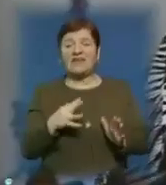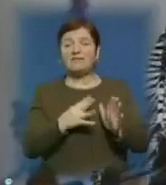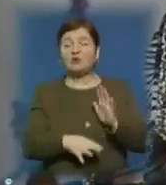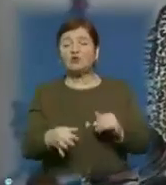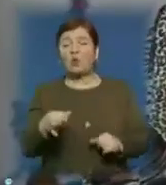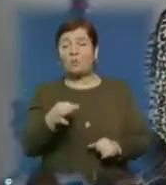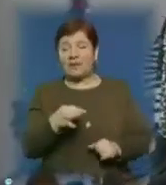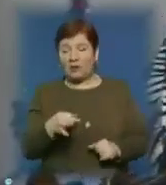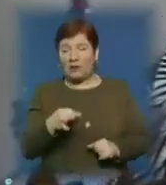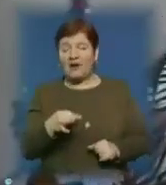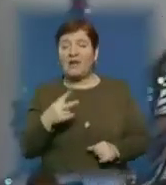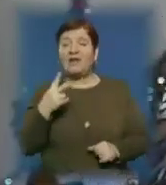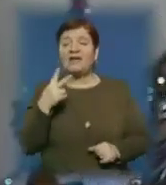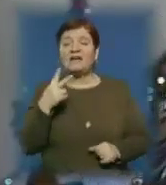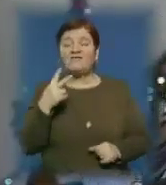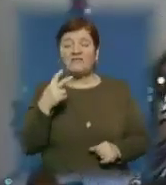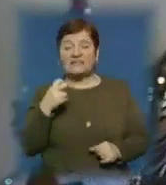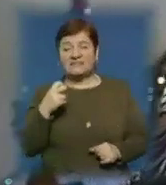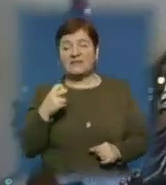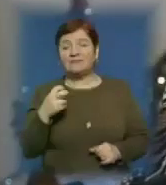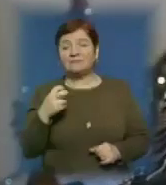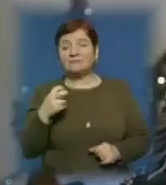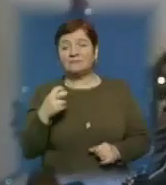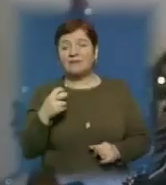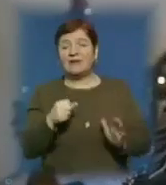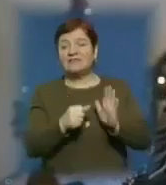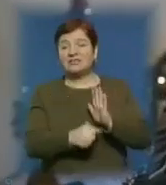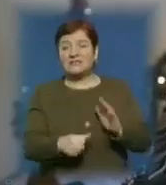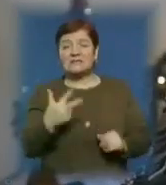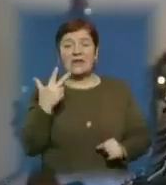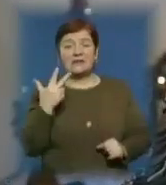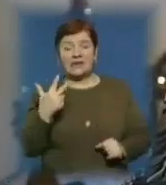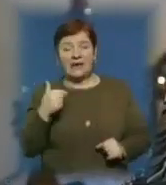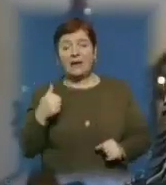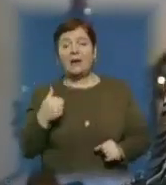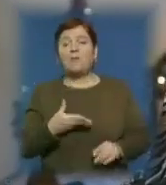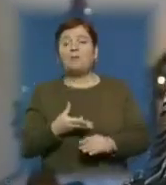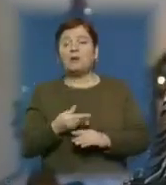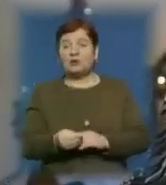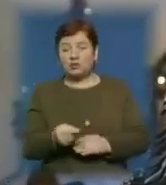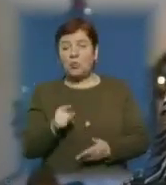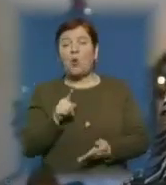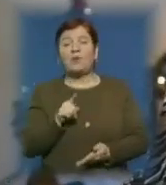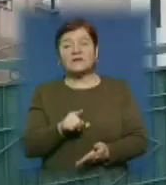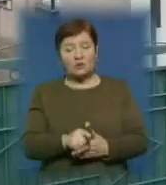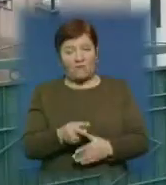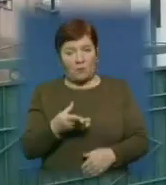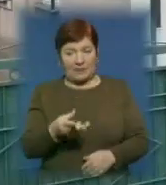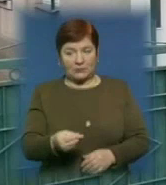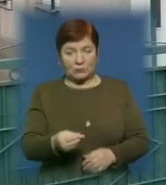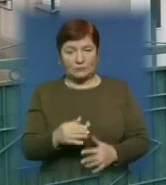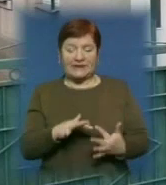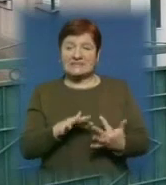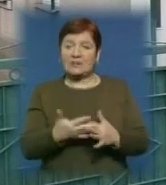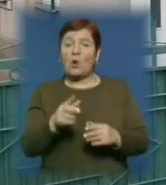держава. І 263 гривні оплачуємо. Ми обов'язково оплату. Село